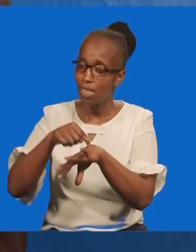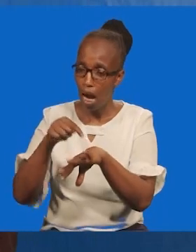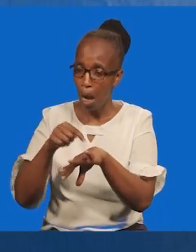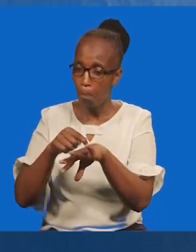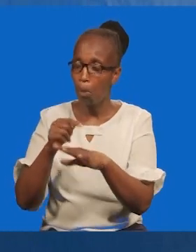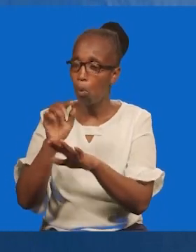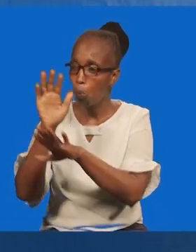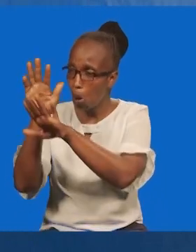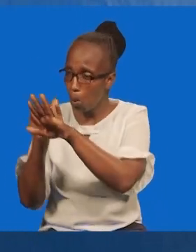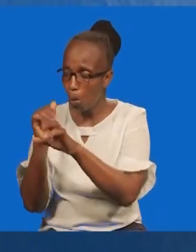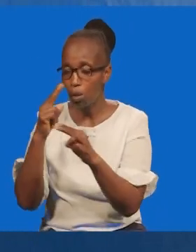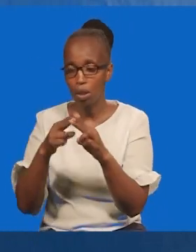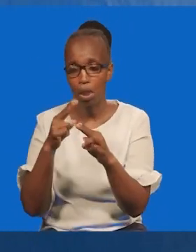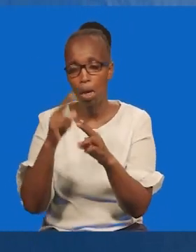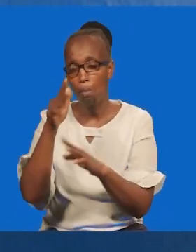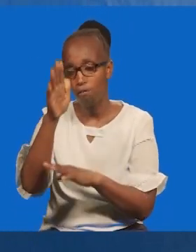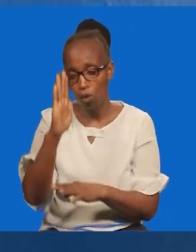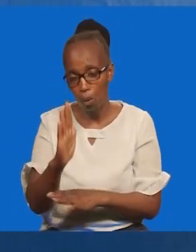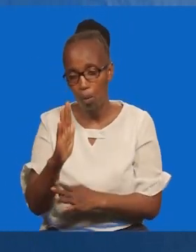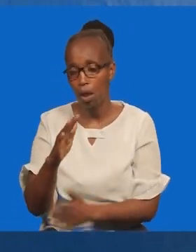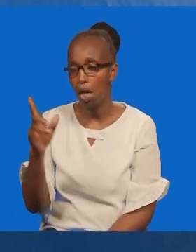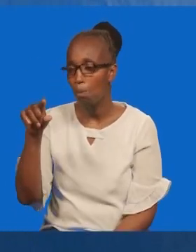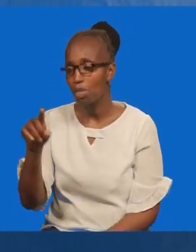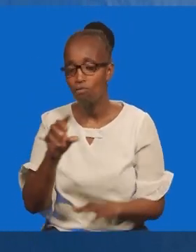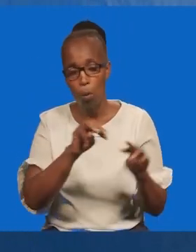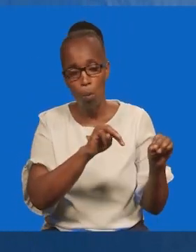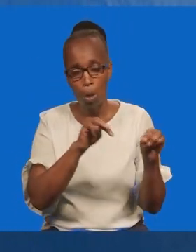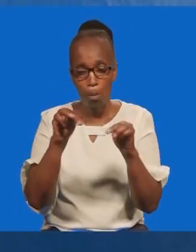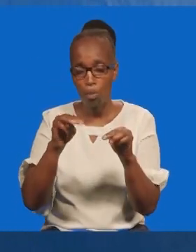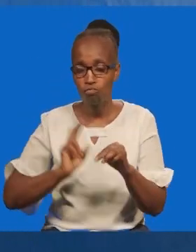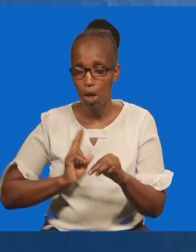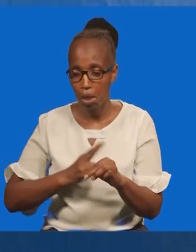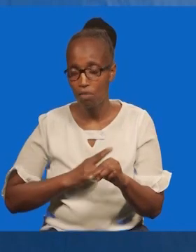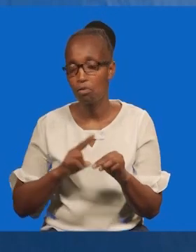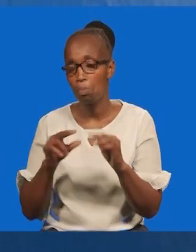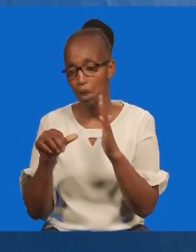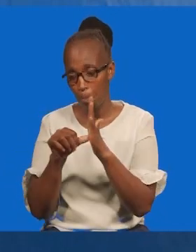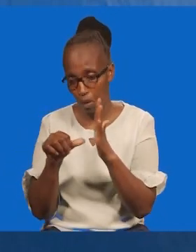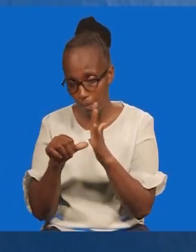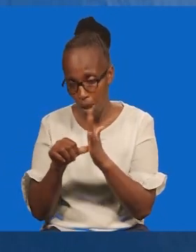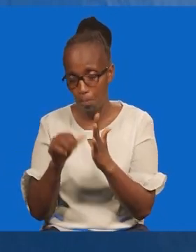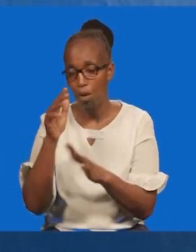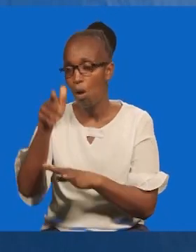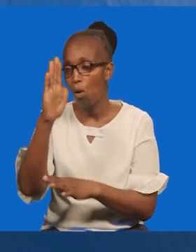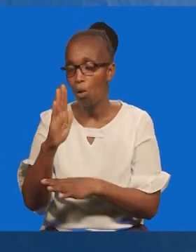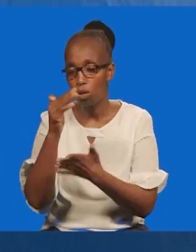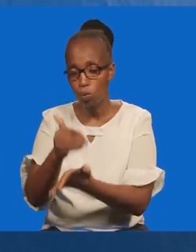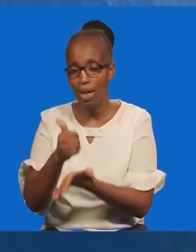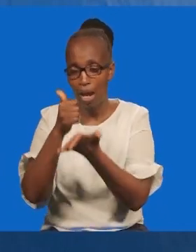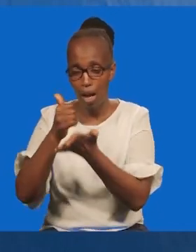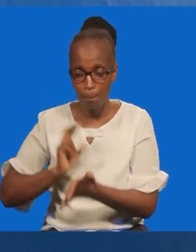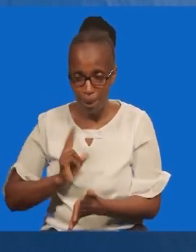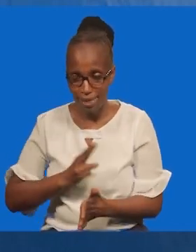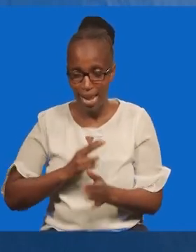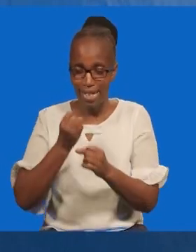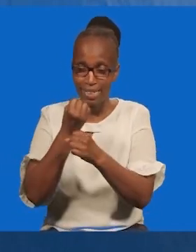Mungu wetu napo mlilia atetukiwa katika shida ina gani. Yeye ututua pale katika ile shida. Yeye